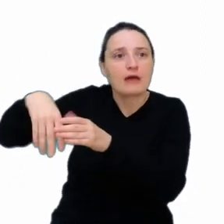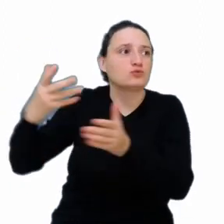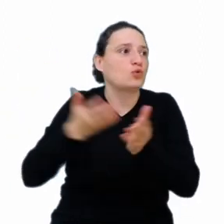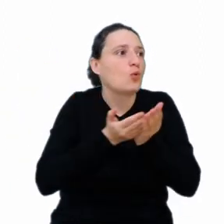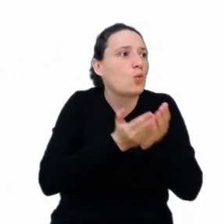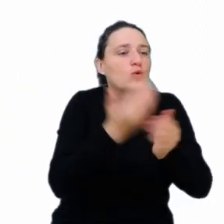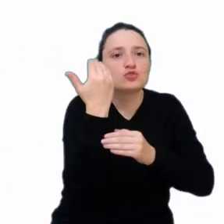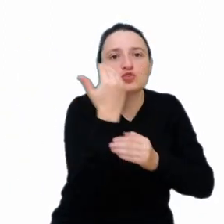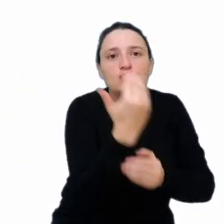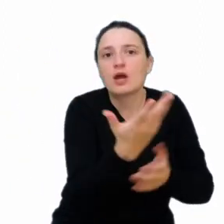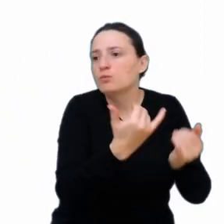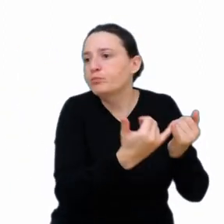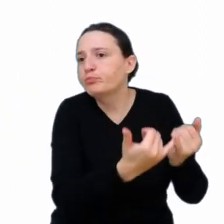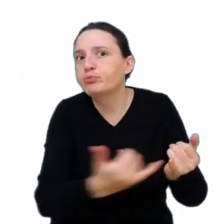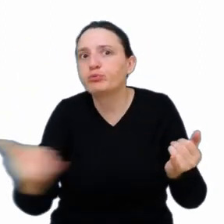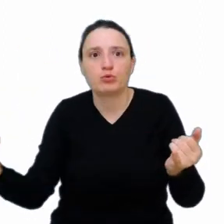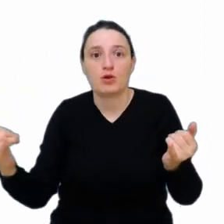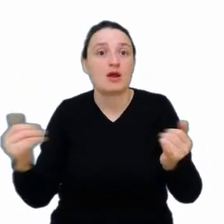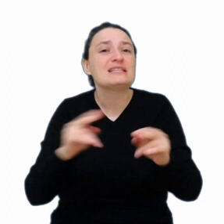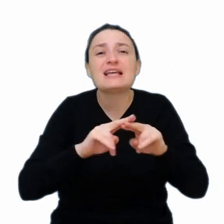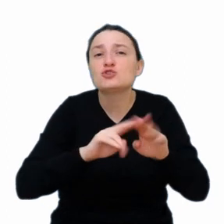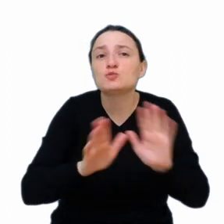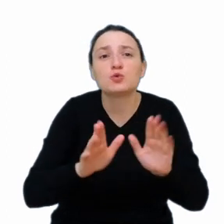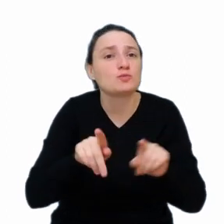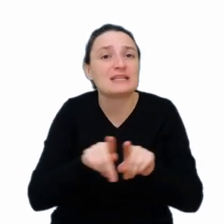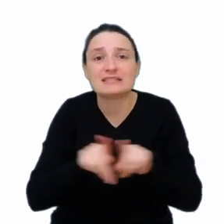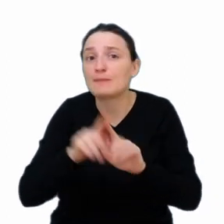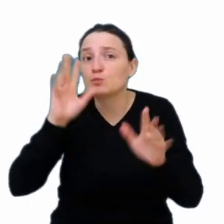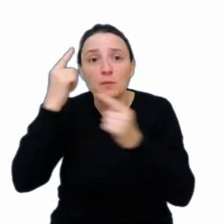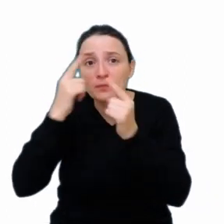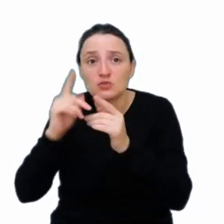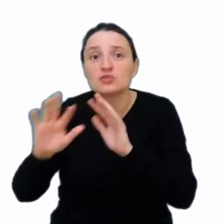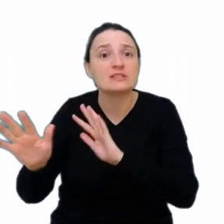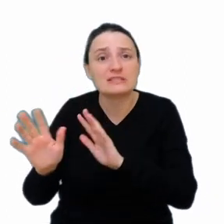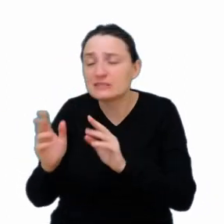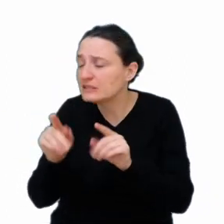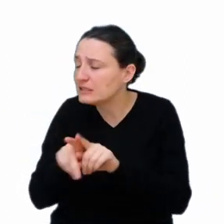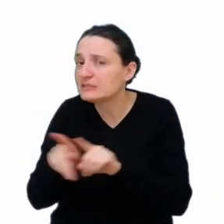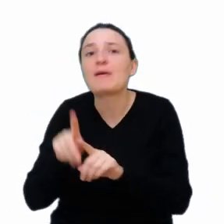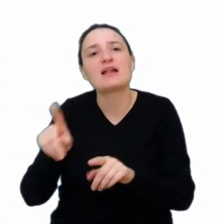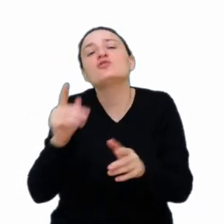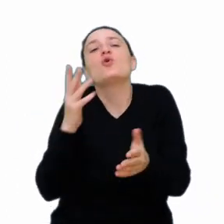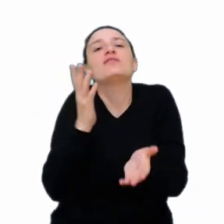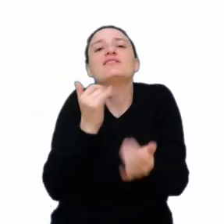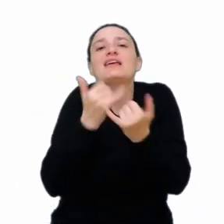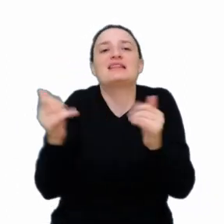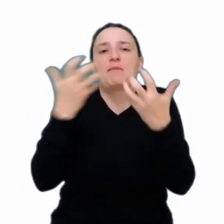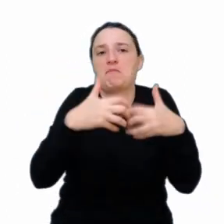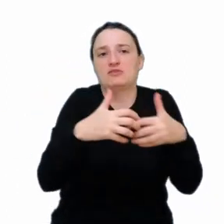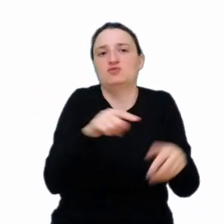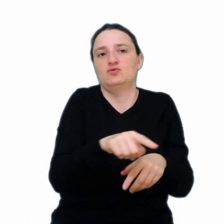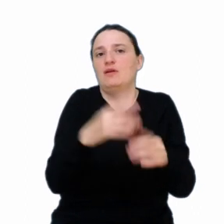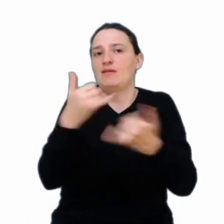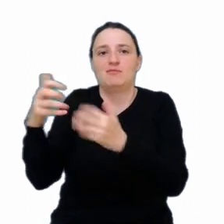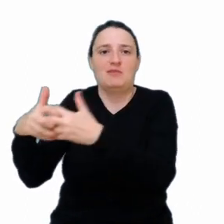idea jest dokładnie taka sama, narzędzia są te same, filozofia jest ta sama, tylko zastosowana do innego urządzenia. I tak właśnie w automatyce